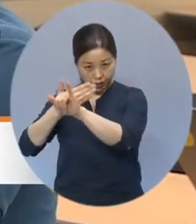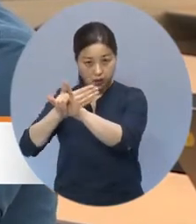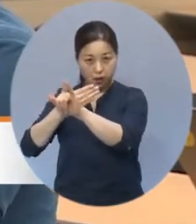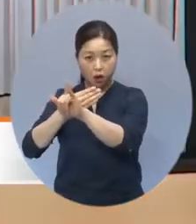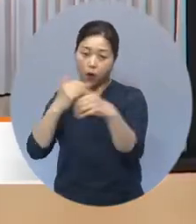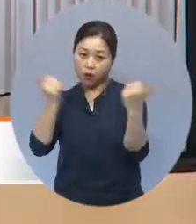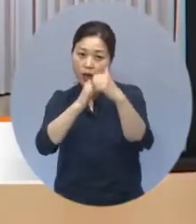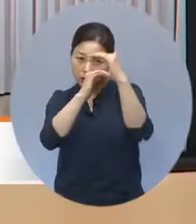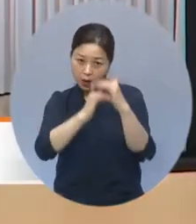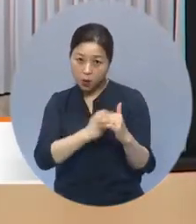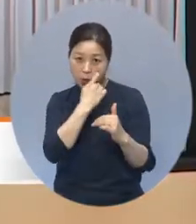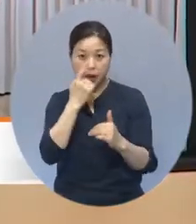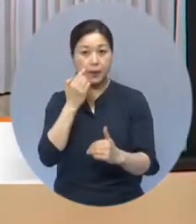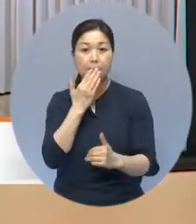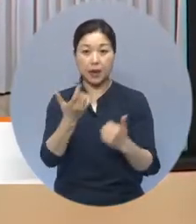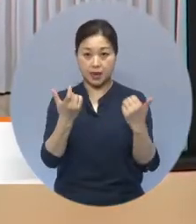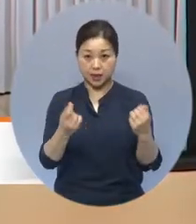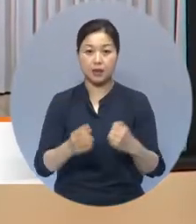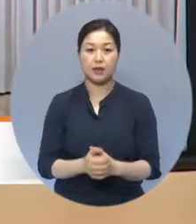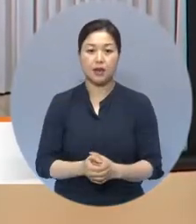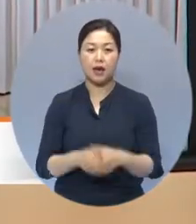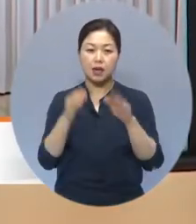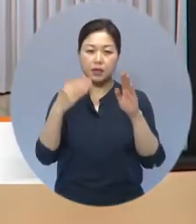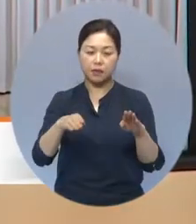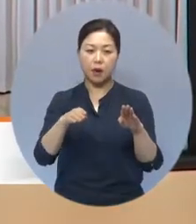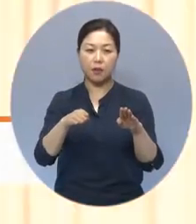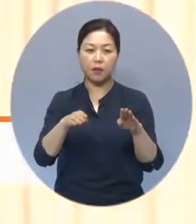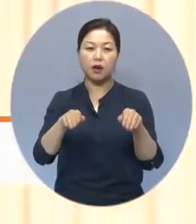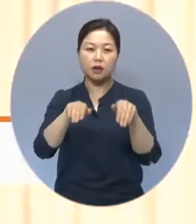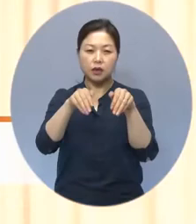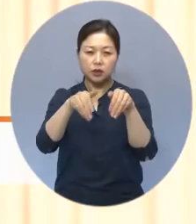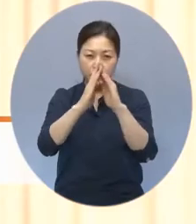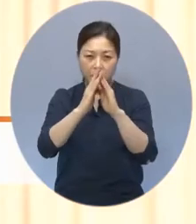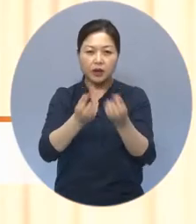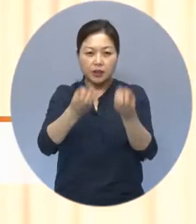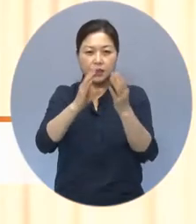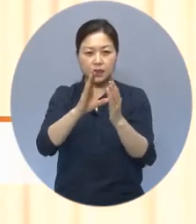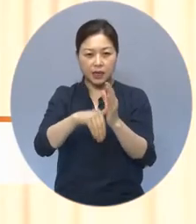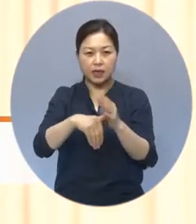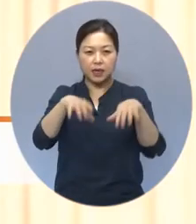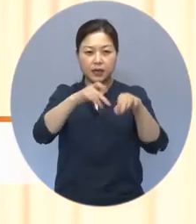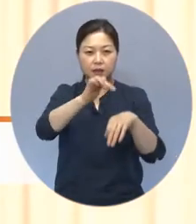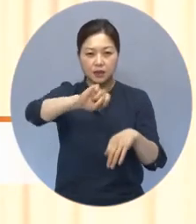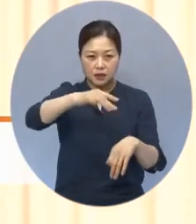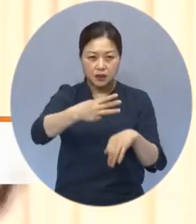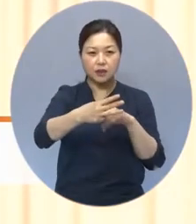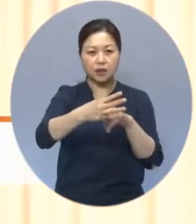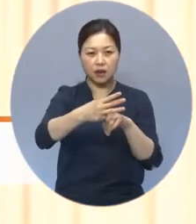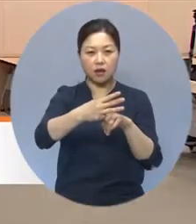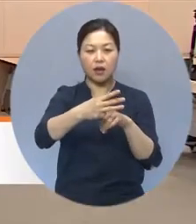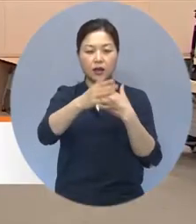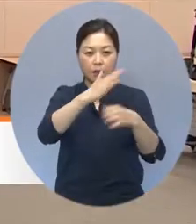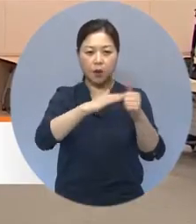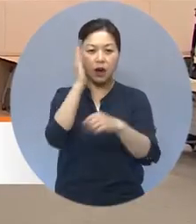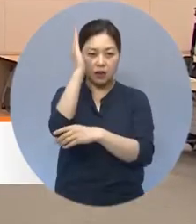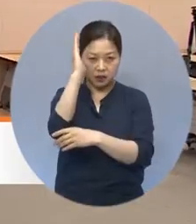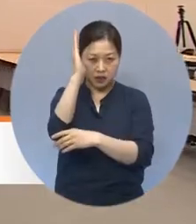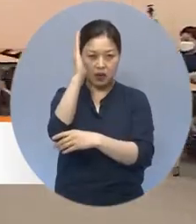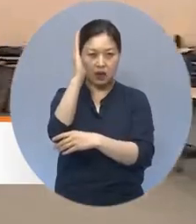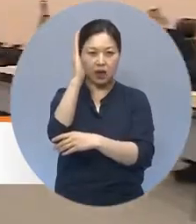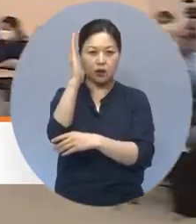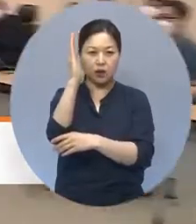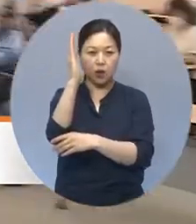있도록 했습니다. 이날 출범식은 포럼을 주도하는 김정열 상임 대표의 인사말의 시작으로 이재명